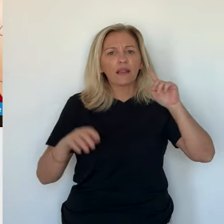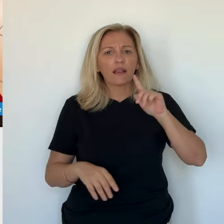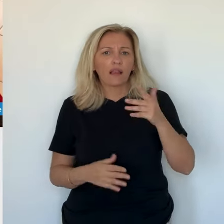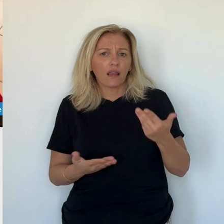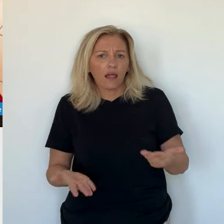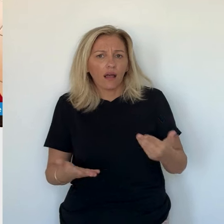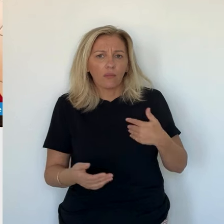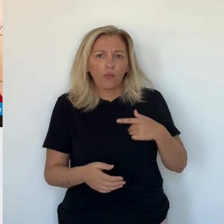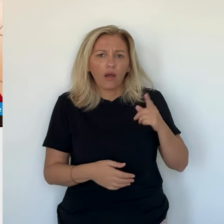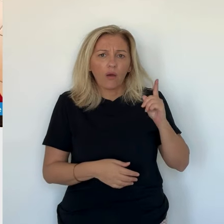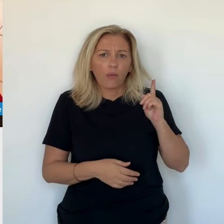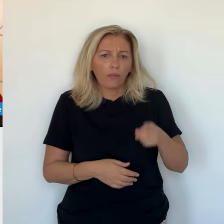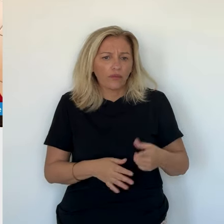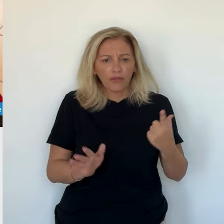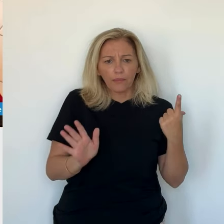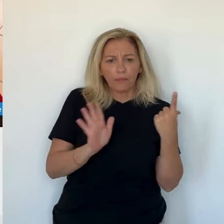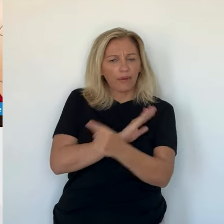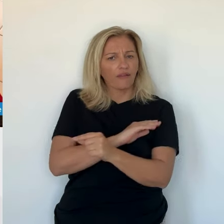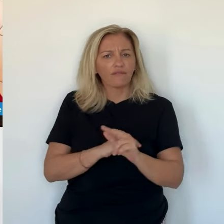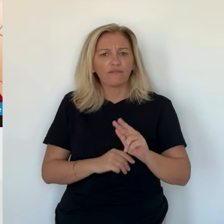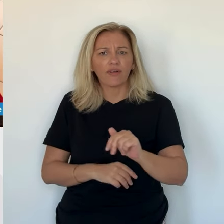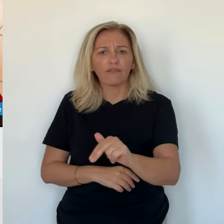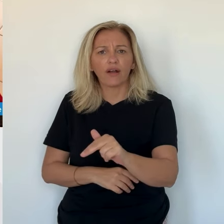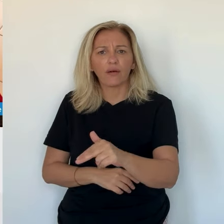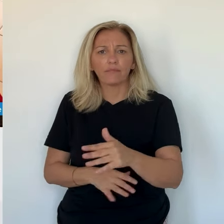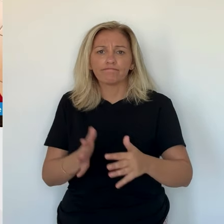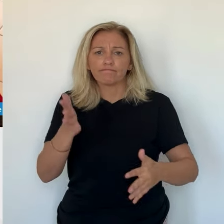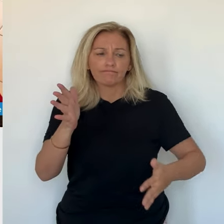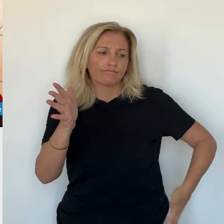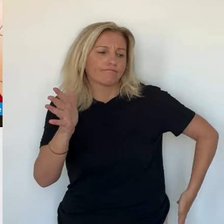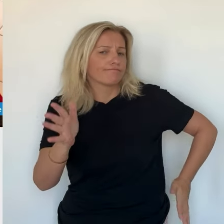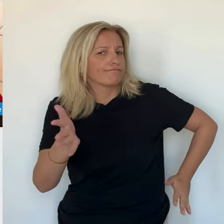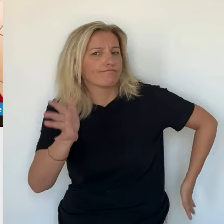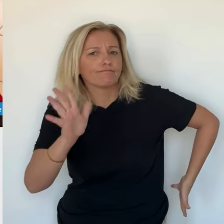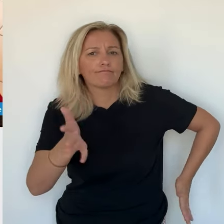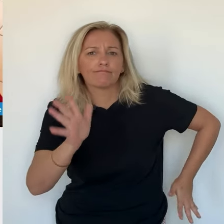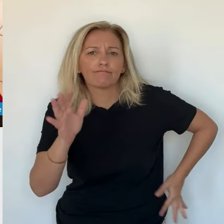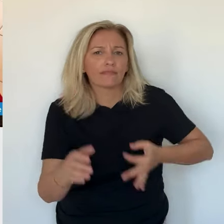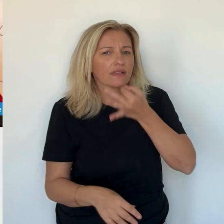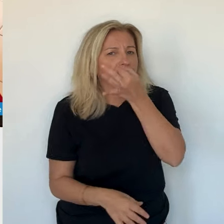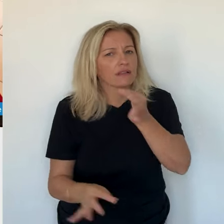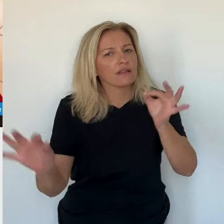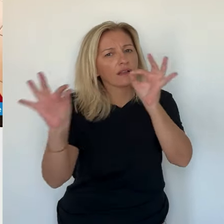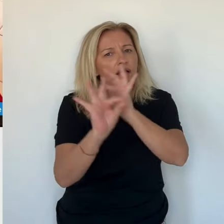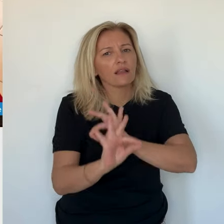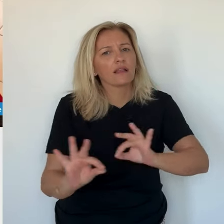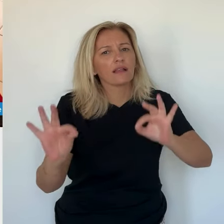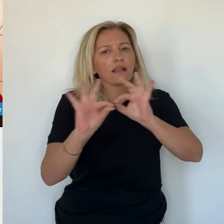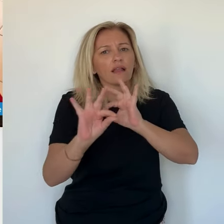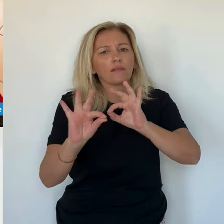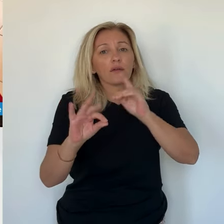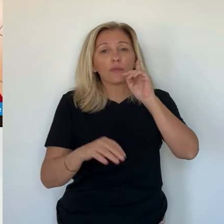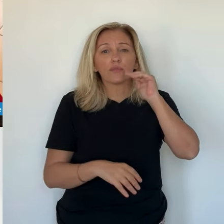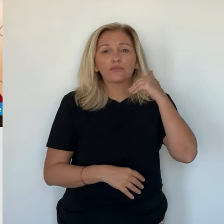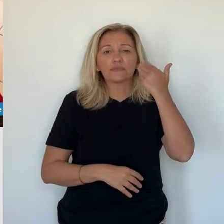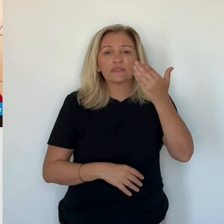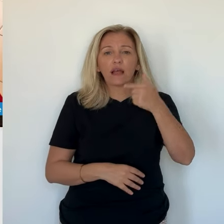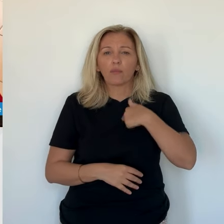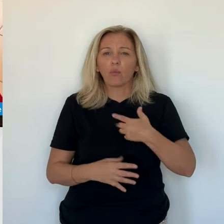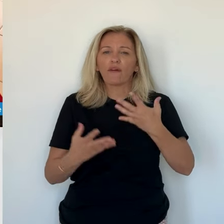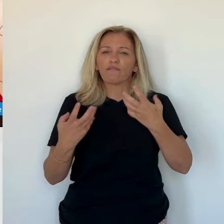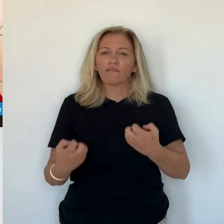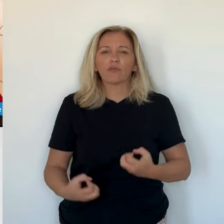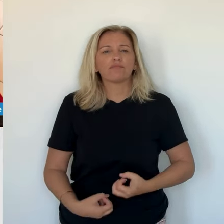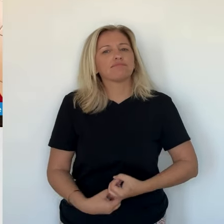droits de tout à chacun. Et je partirai comme ça, une main devant, une main derrière, sans rien dire.